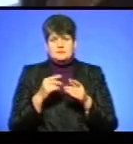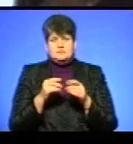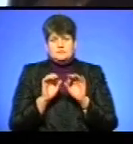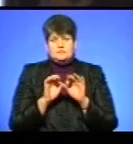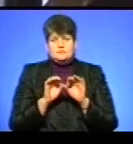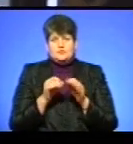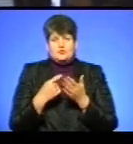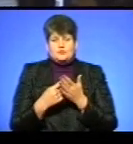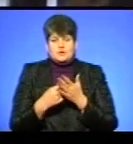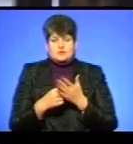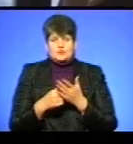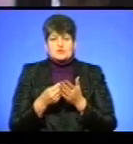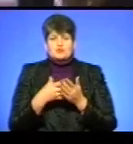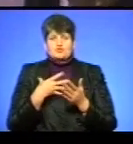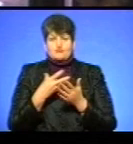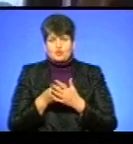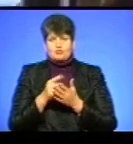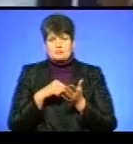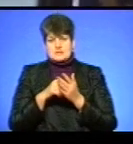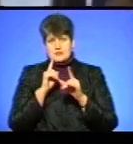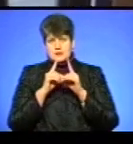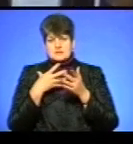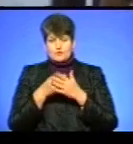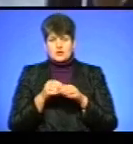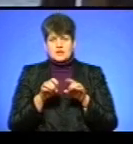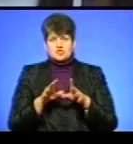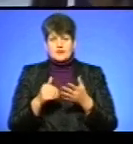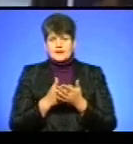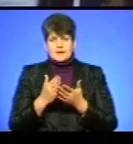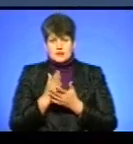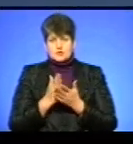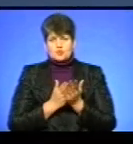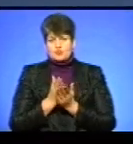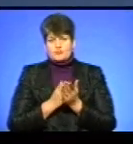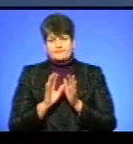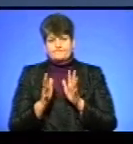свою міська рада, своє рішення. Якість обслуговування не дуже.